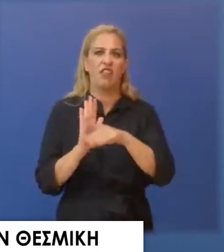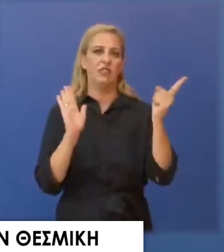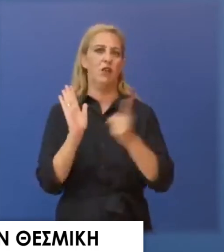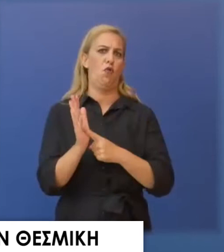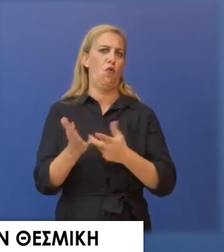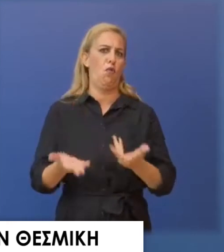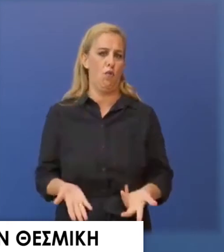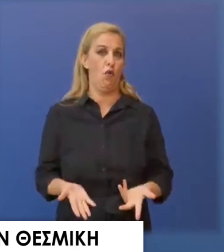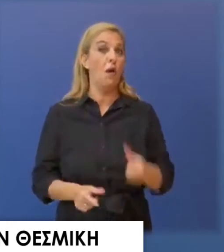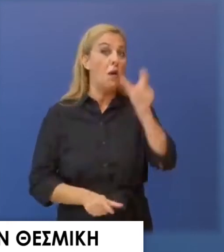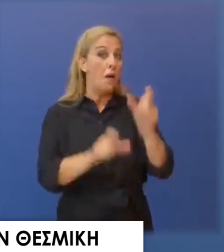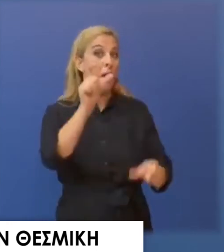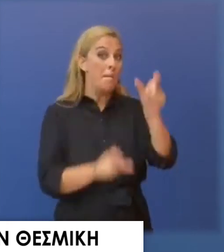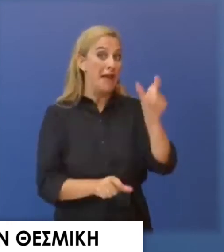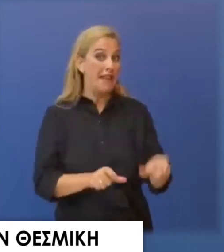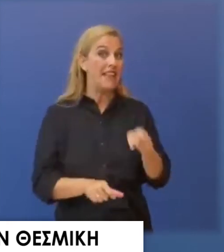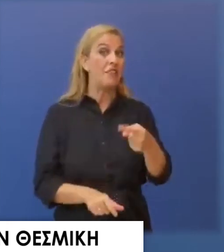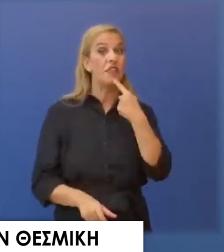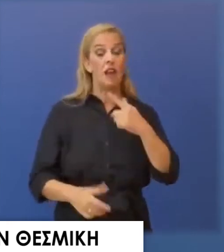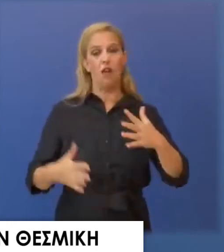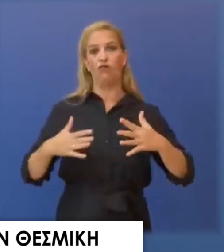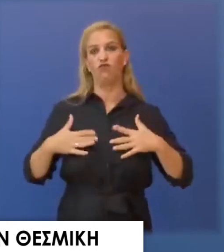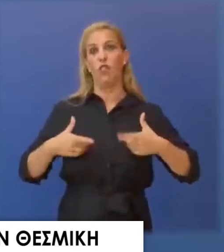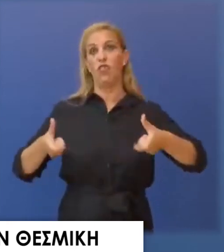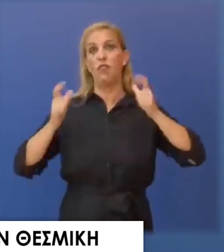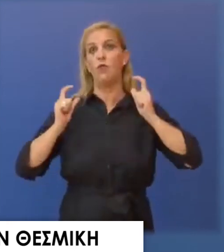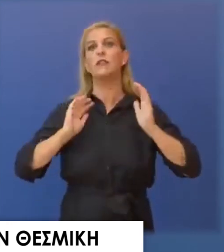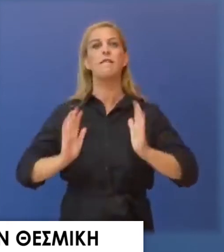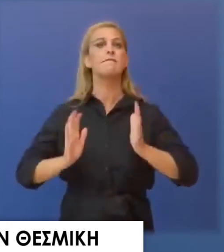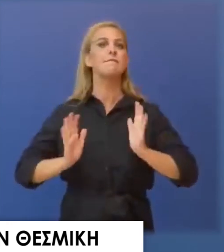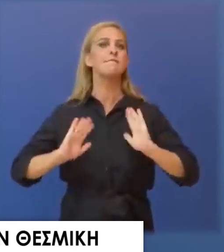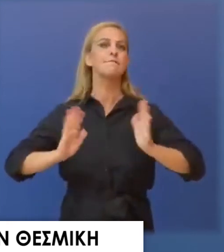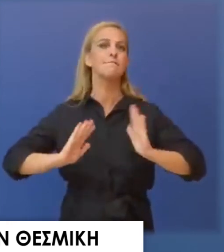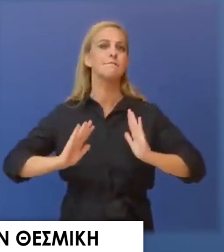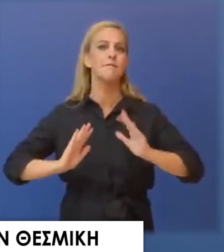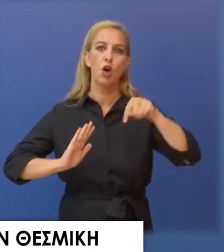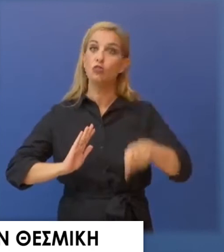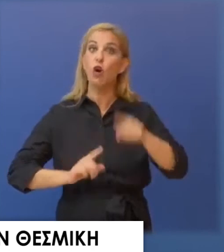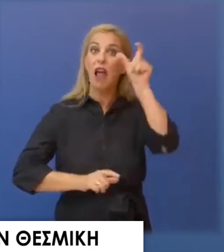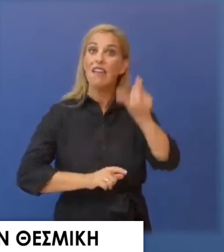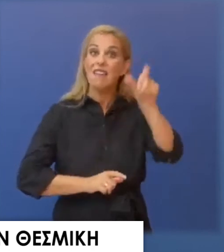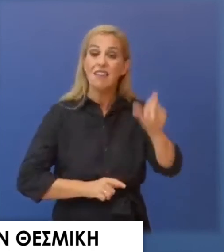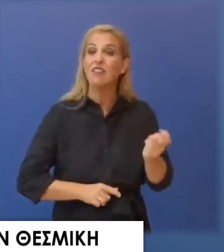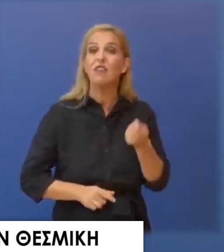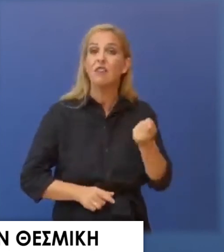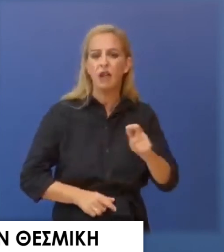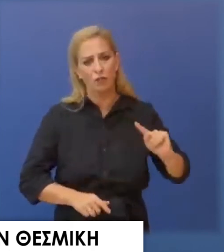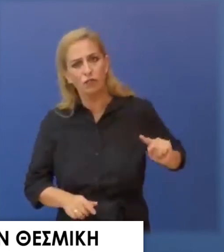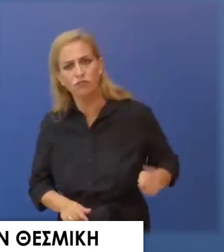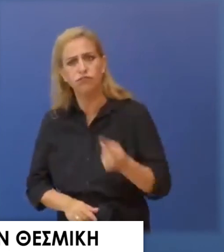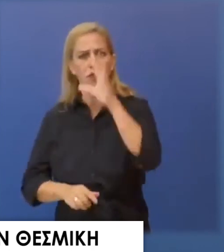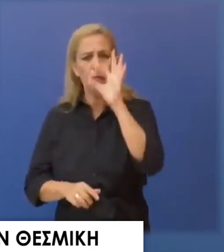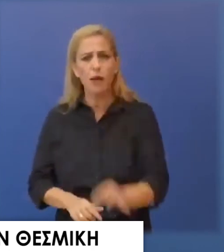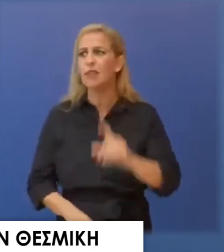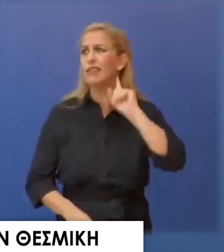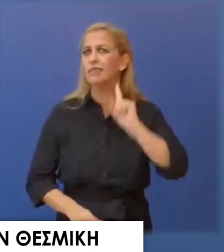κάποιοι που παριστάνουν τους θεματοφύλακες της δημοκρατίας και της νομιμότητας δεν χάνουν την ευκαιρία να πλήττουν βάναυσα τους κορυφαίους θεσμούς του